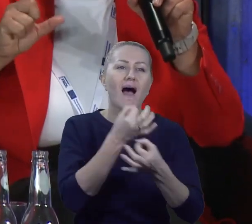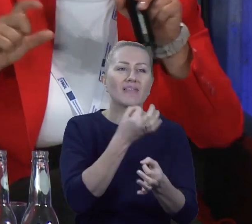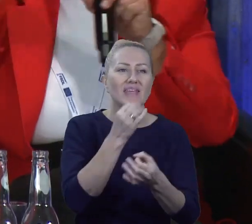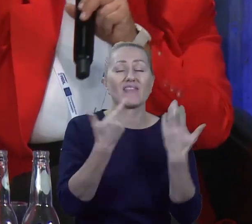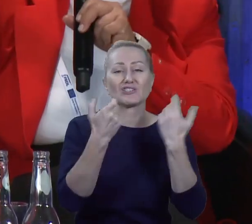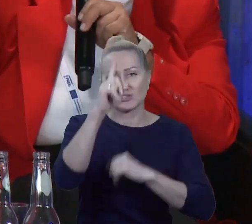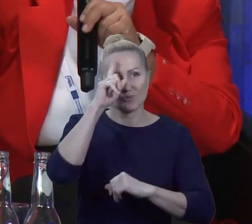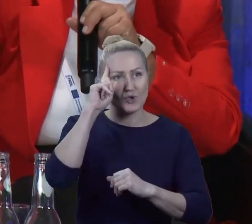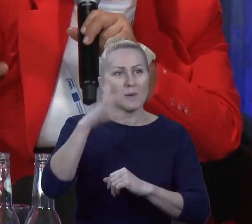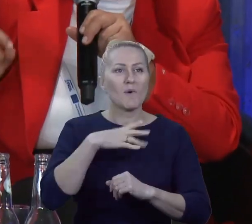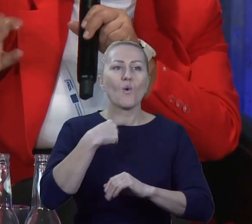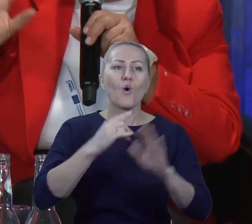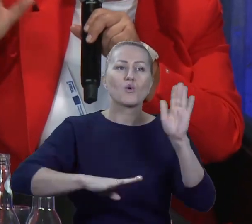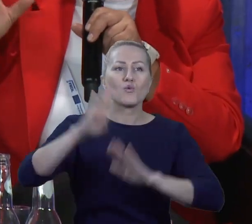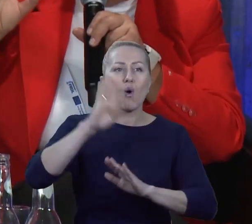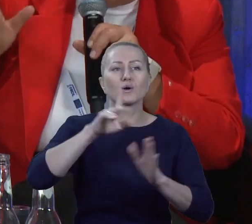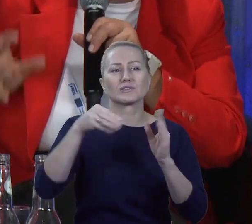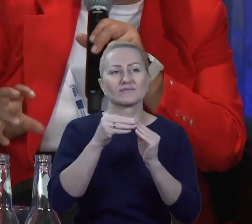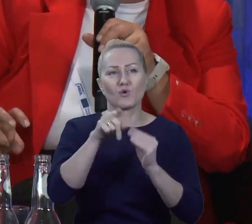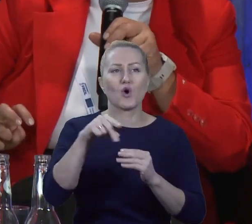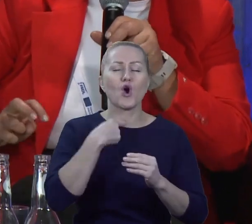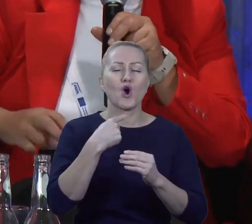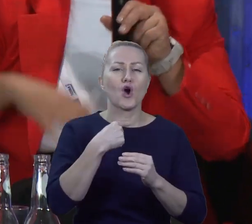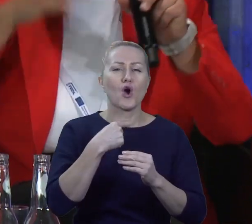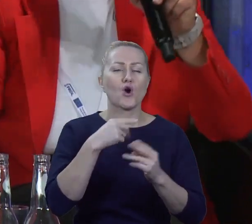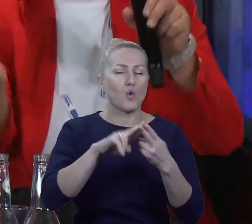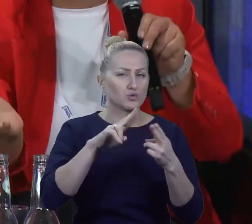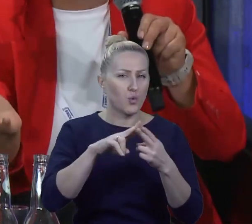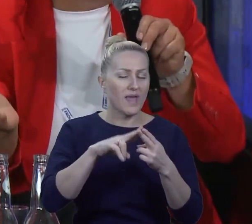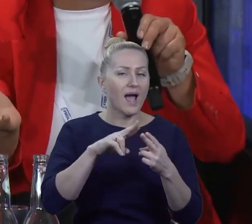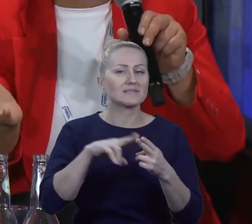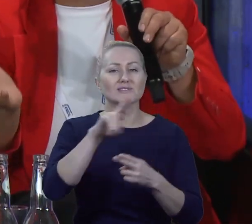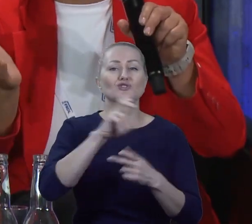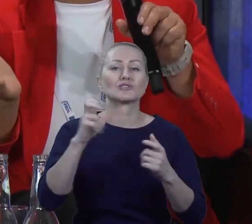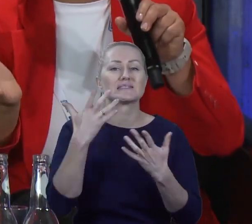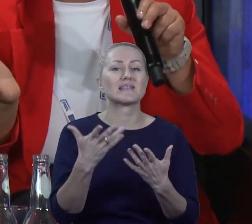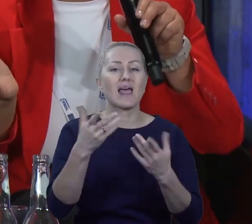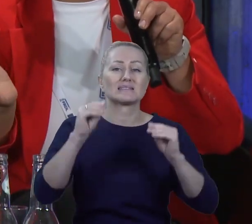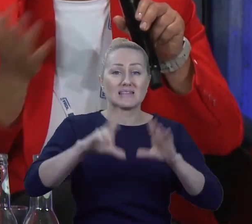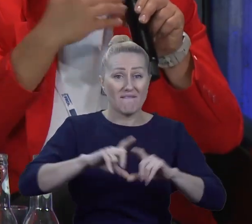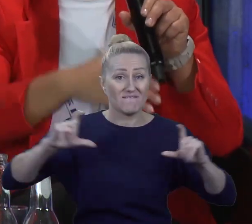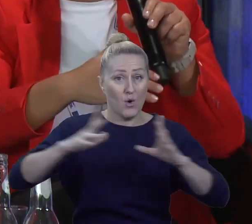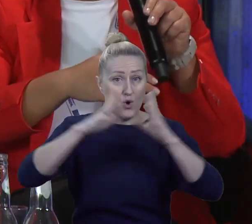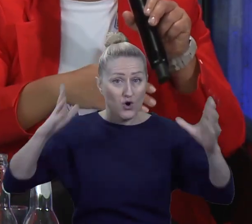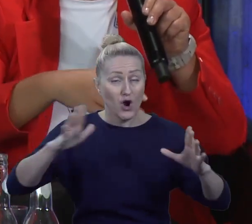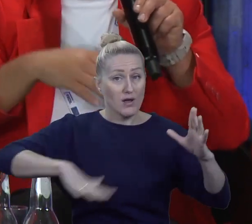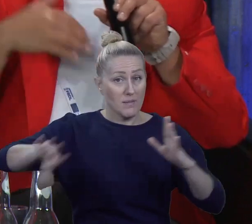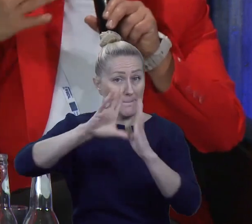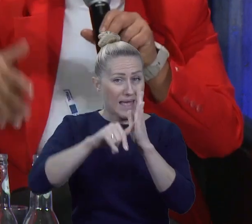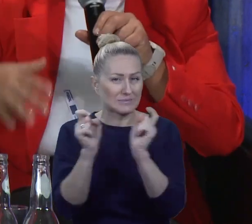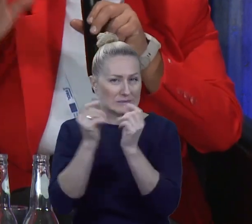zagłosowało w konsultacjach takich quasi konsultacjach, czy chcą dużego marketu w miejscowości nadmorskiej, czy nie.